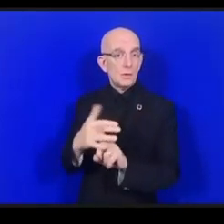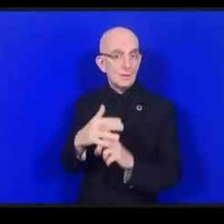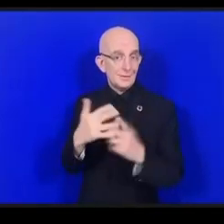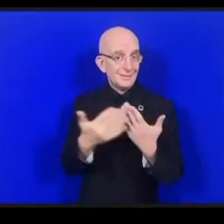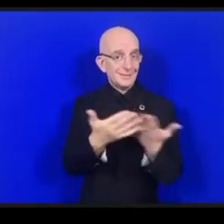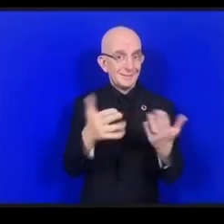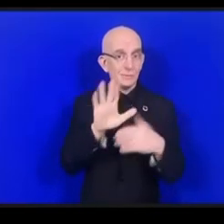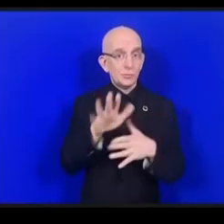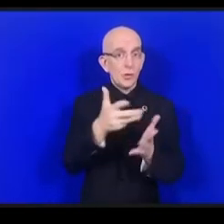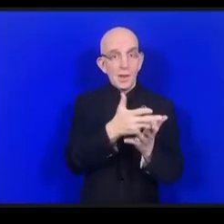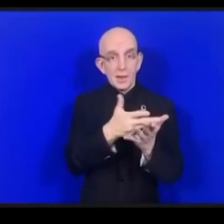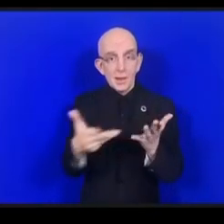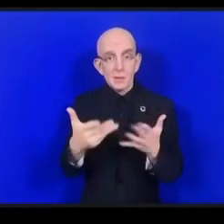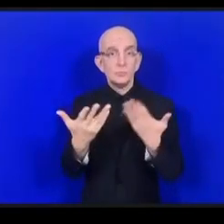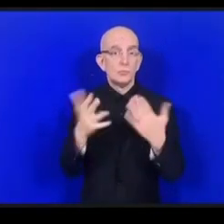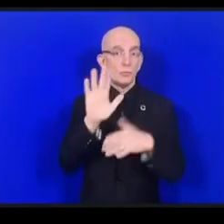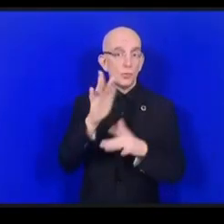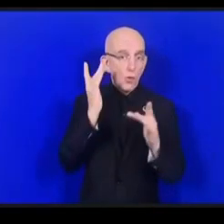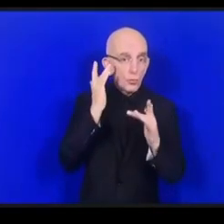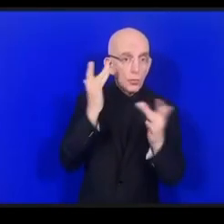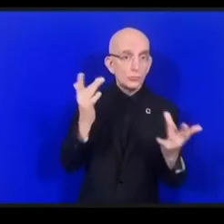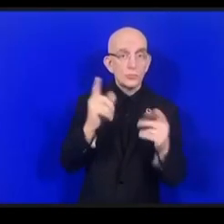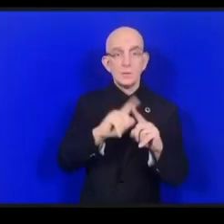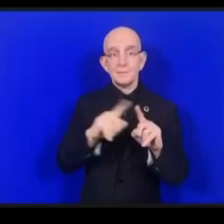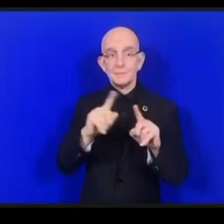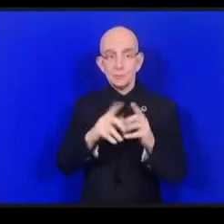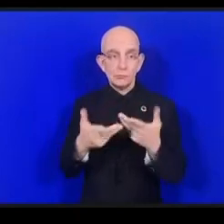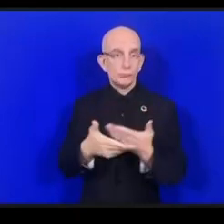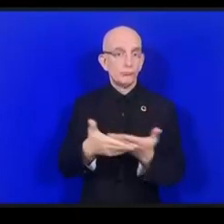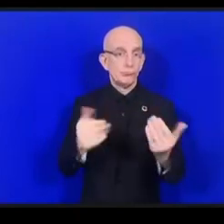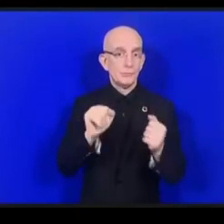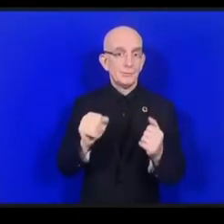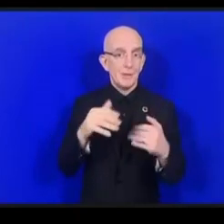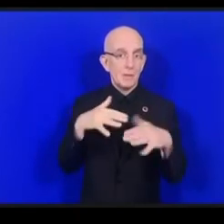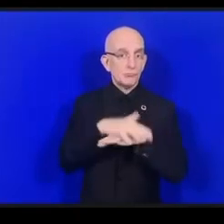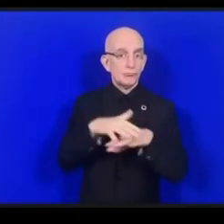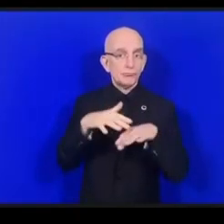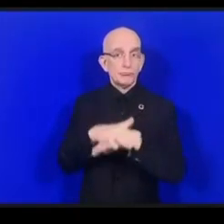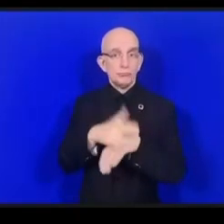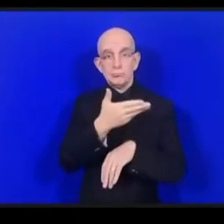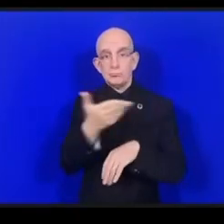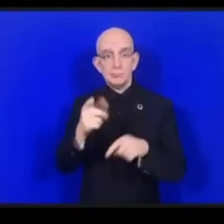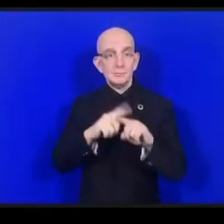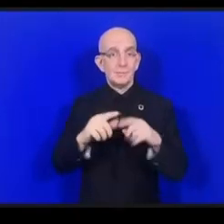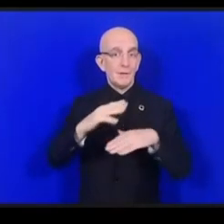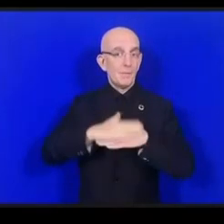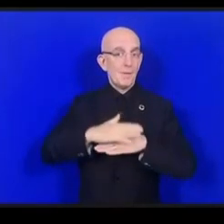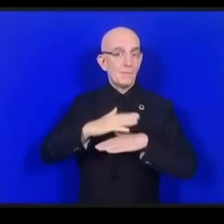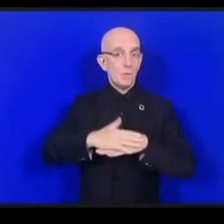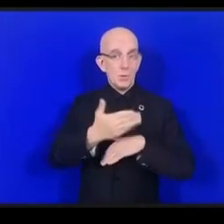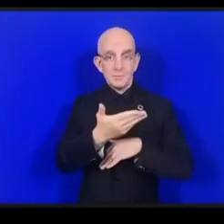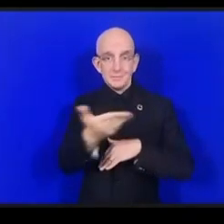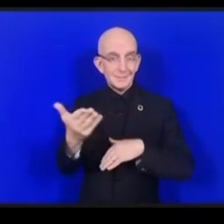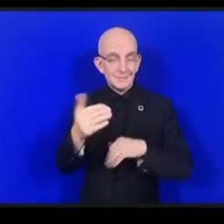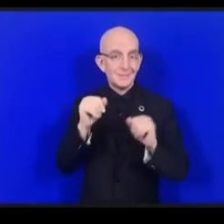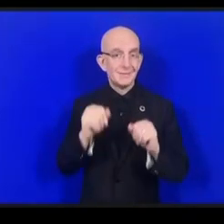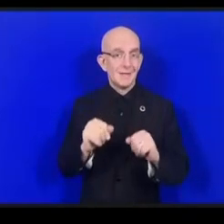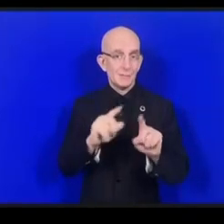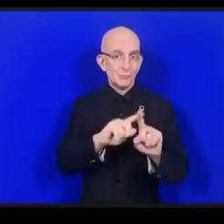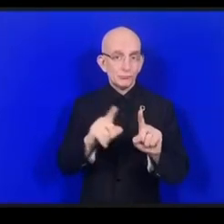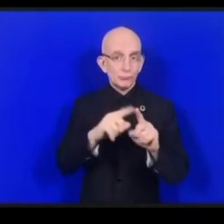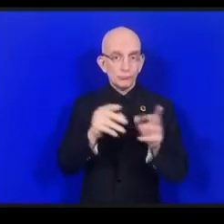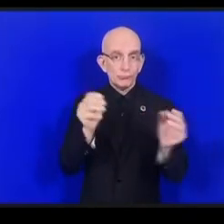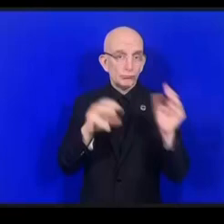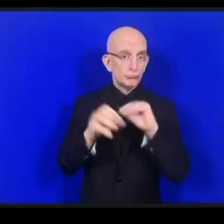توطين اللغات وثقافات وأن تكون محمولة وقابلة تشغيل متبادل